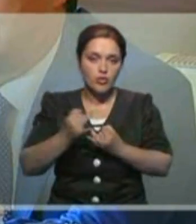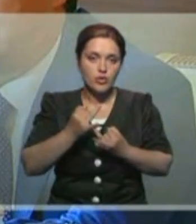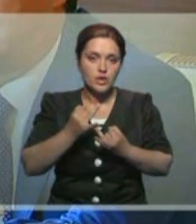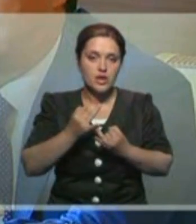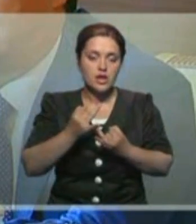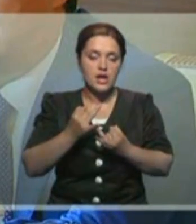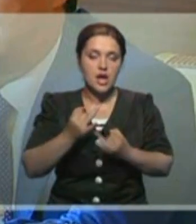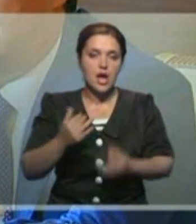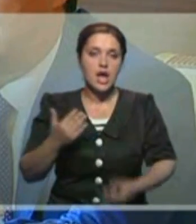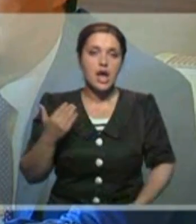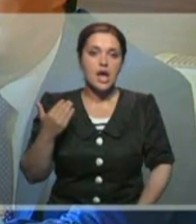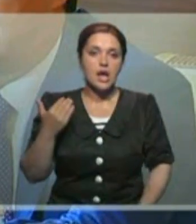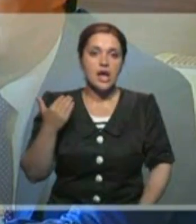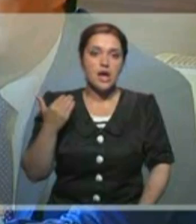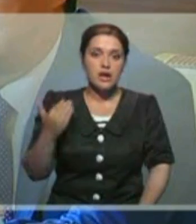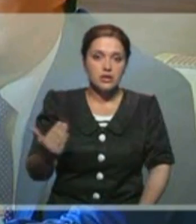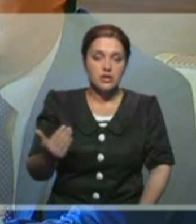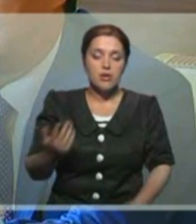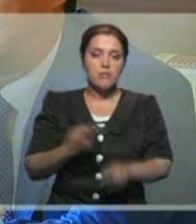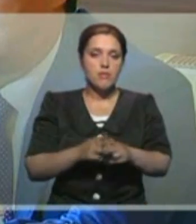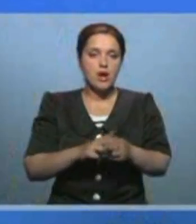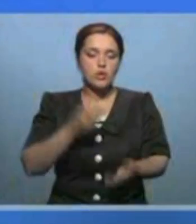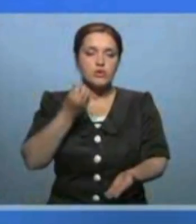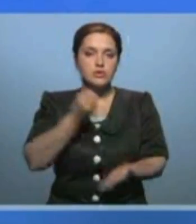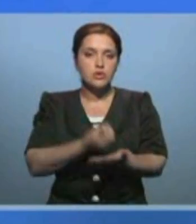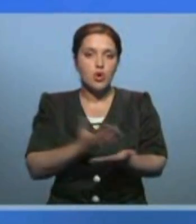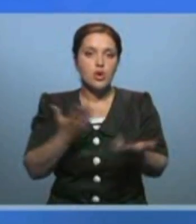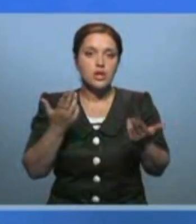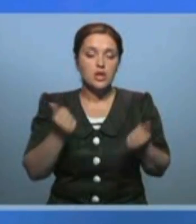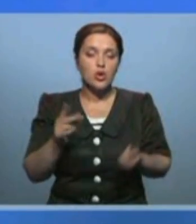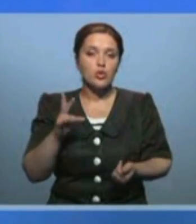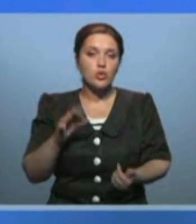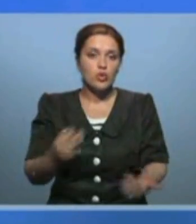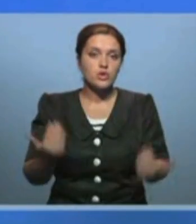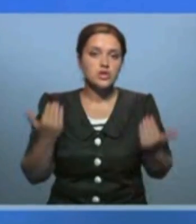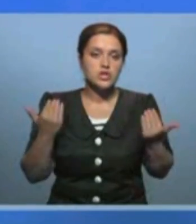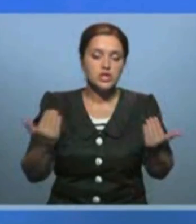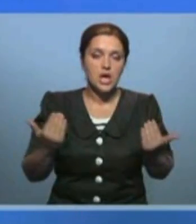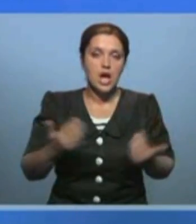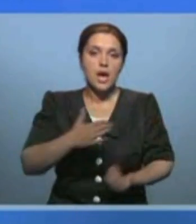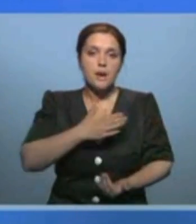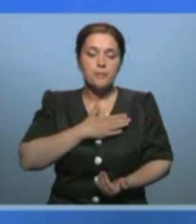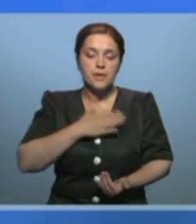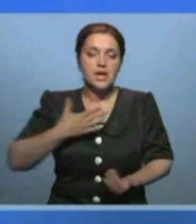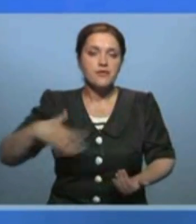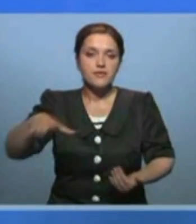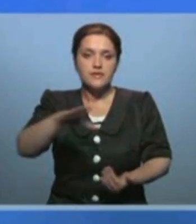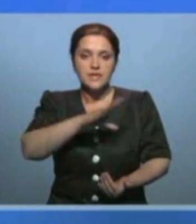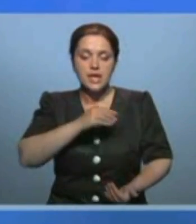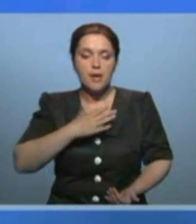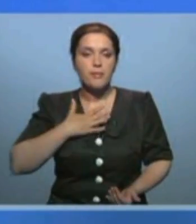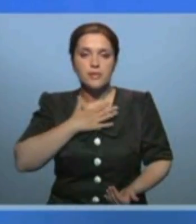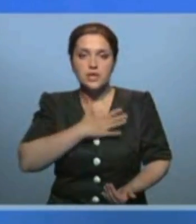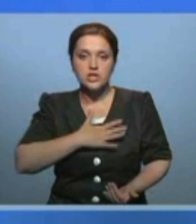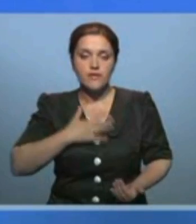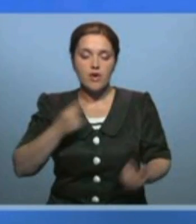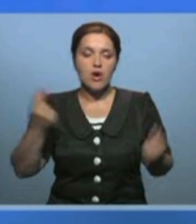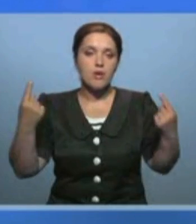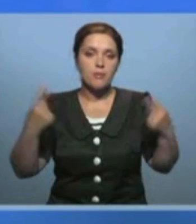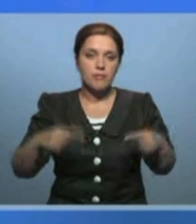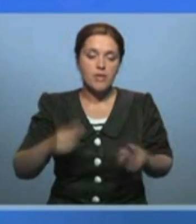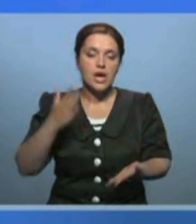они само по себе большая ценность. Но сейчас, когда все мы переживаем кризис,